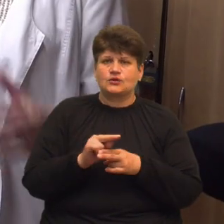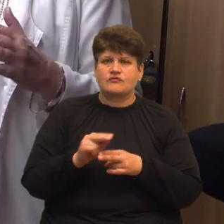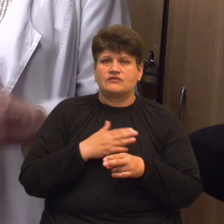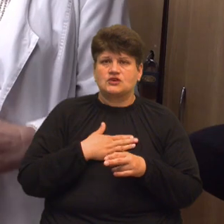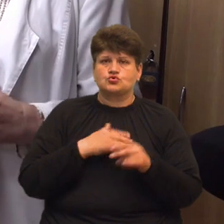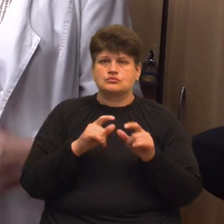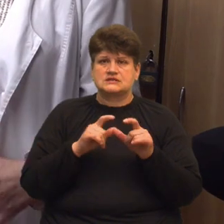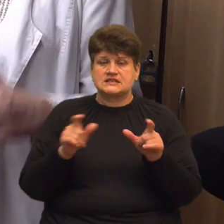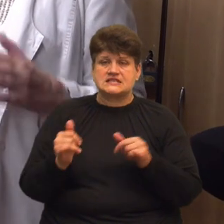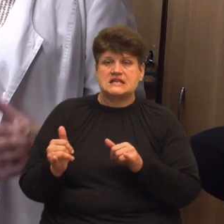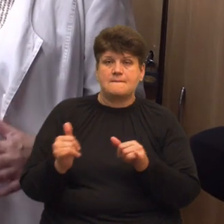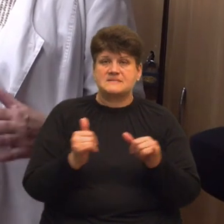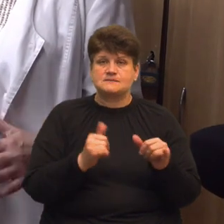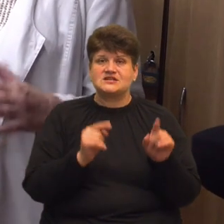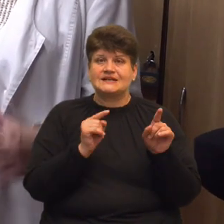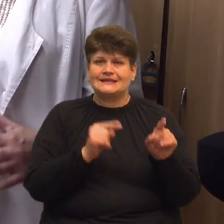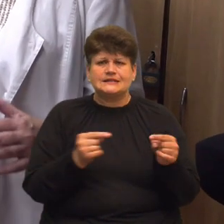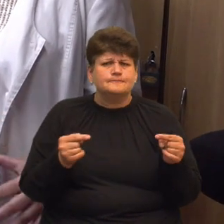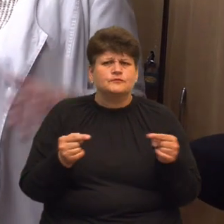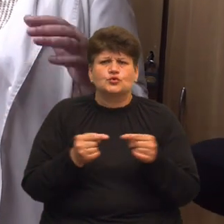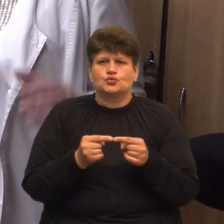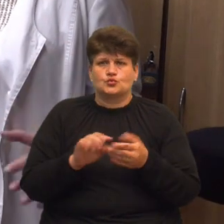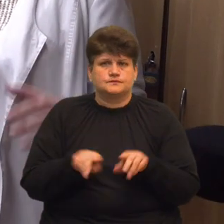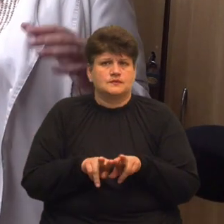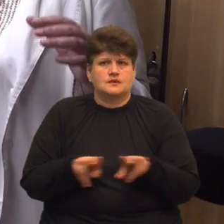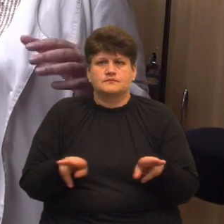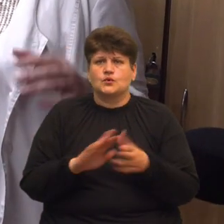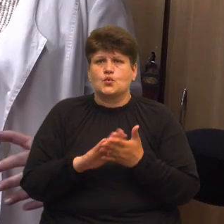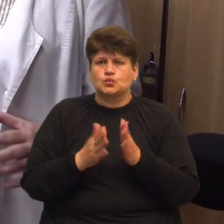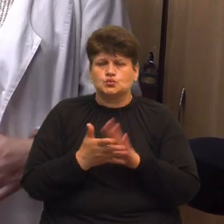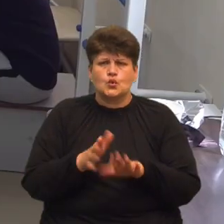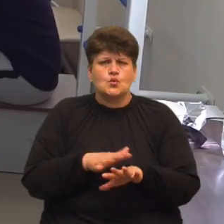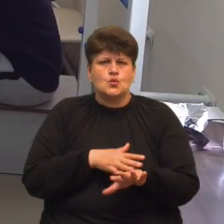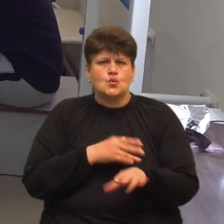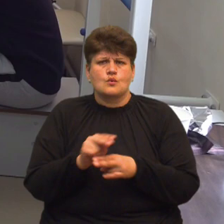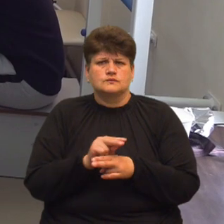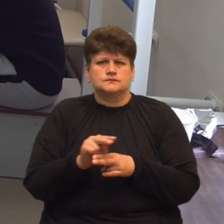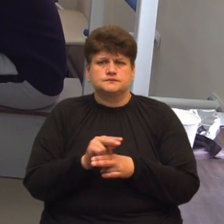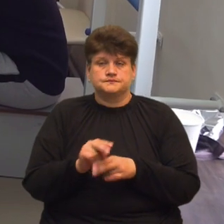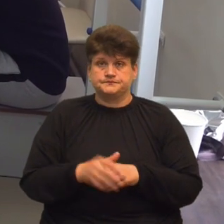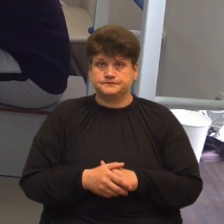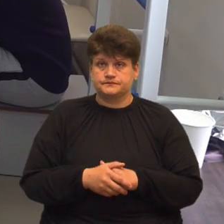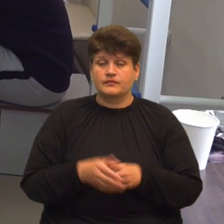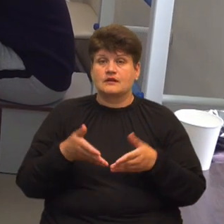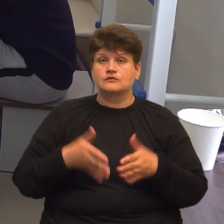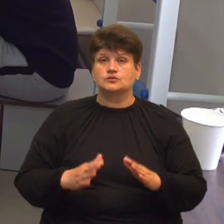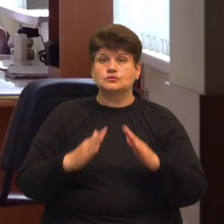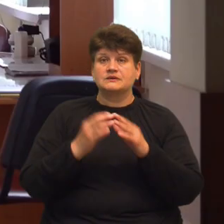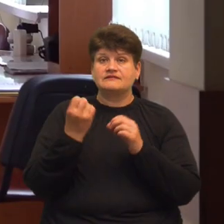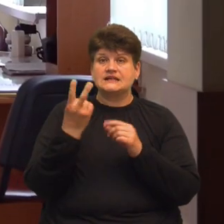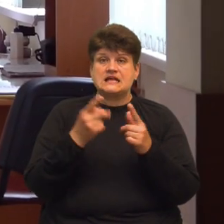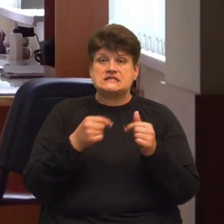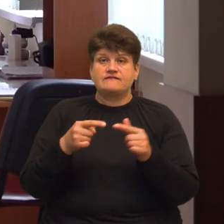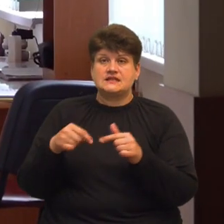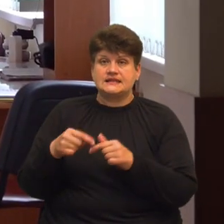закладі, забезпечити їм точно такі самі умови і точно таке саме довго тривало лікування. У перинатальному центрі 12 відділень і